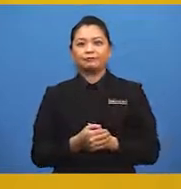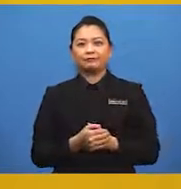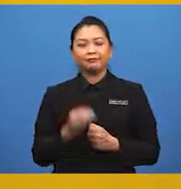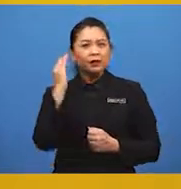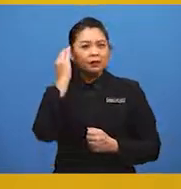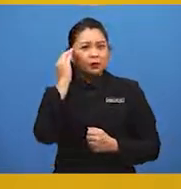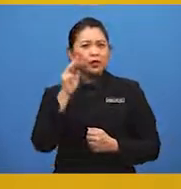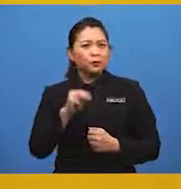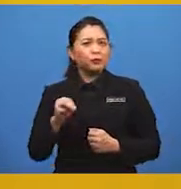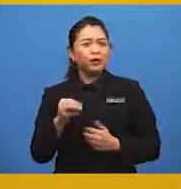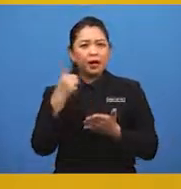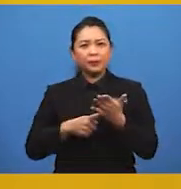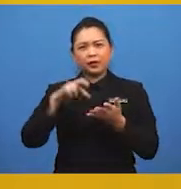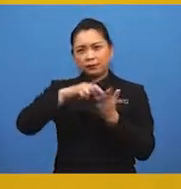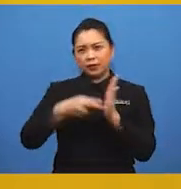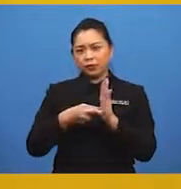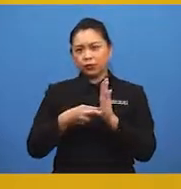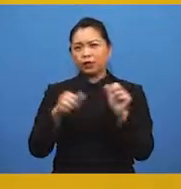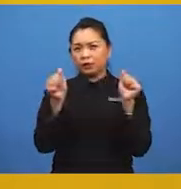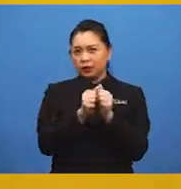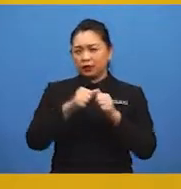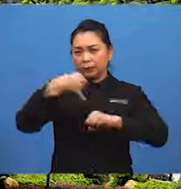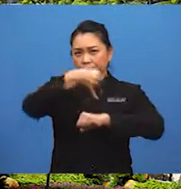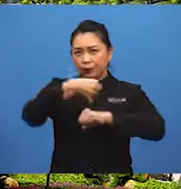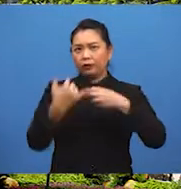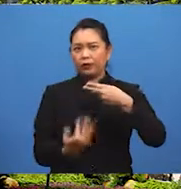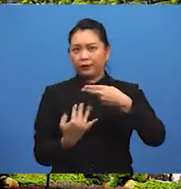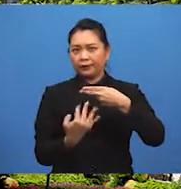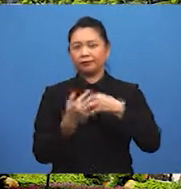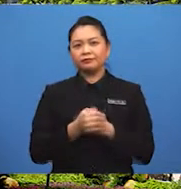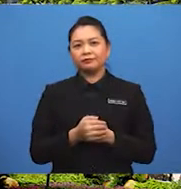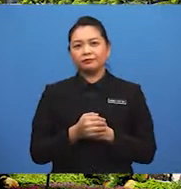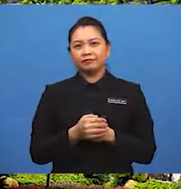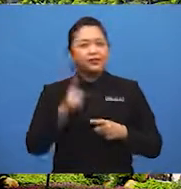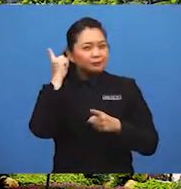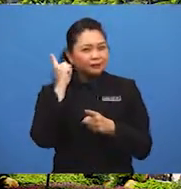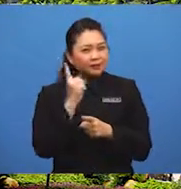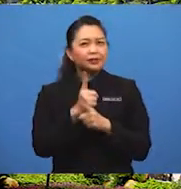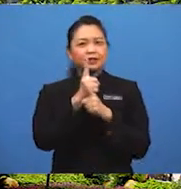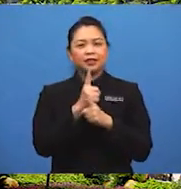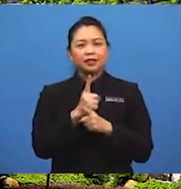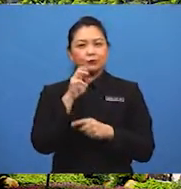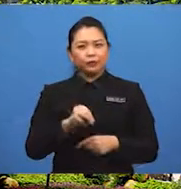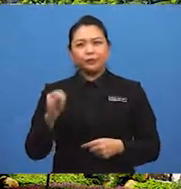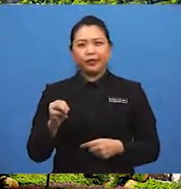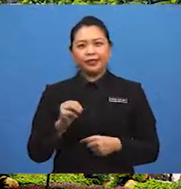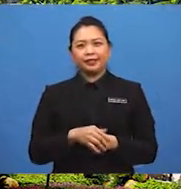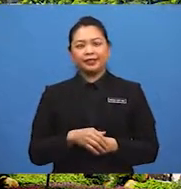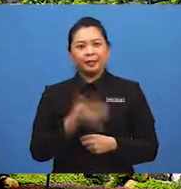Tahukah murid apakah yang dimasukkan dengan Pulau Haber? Tepat sekali, murid-murid.